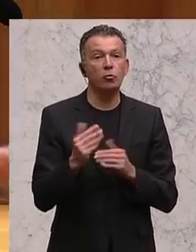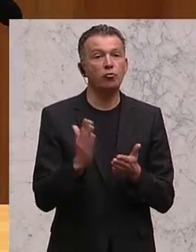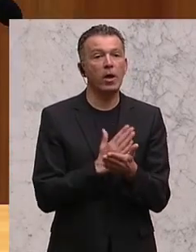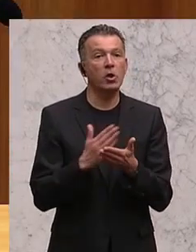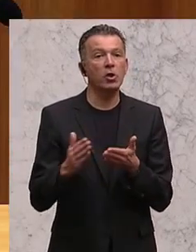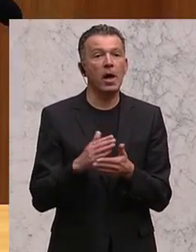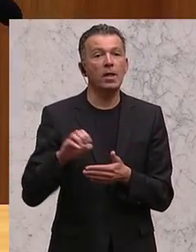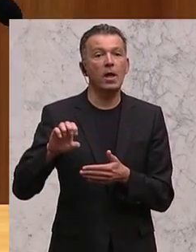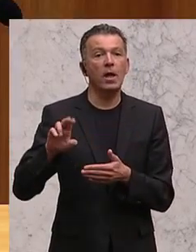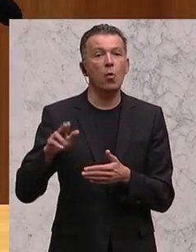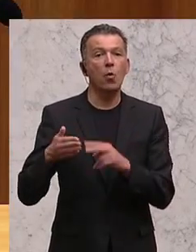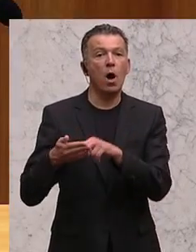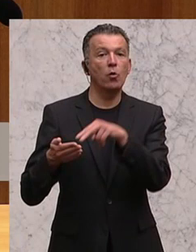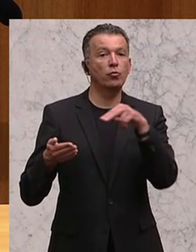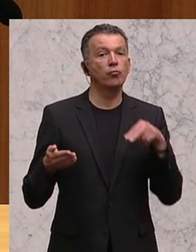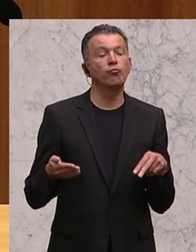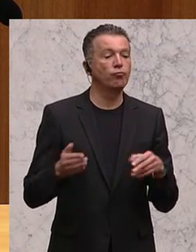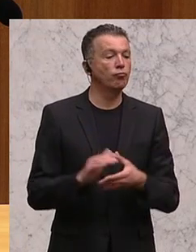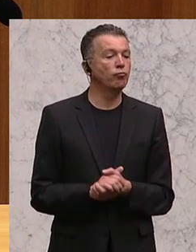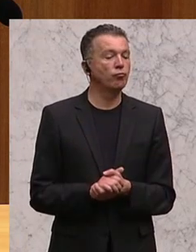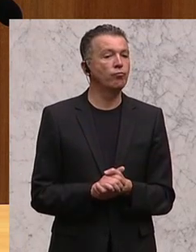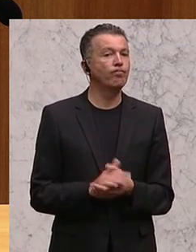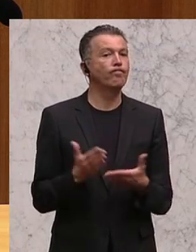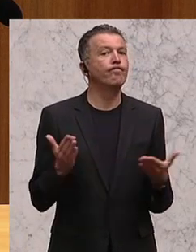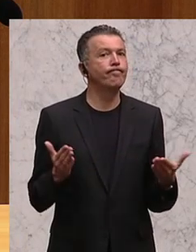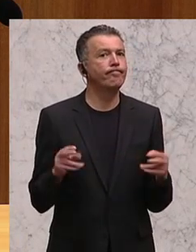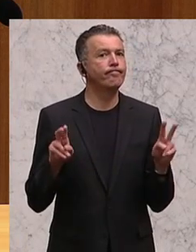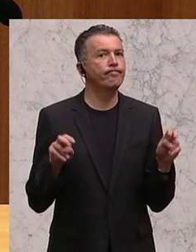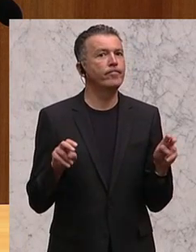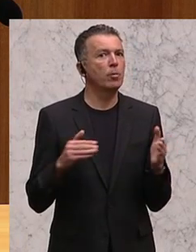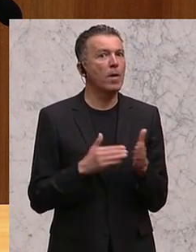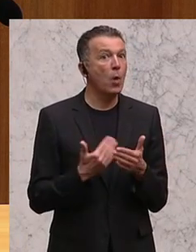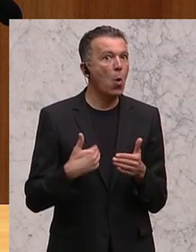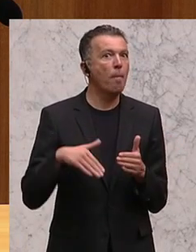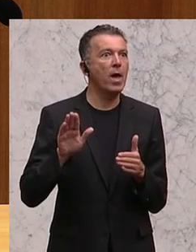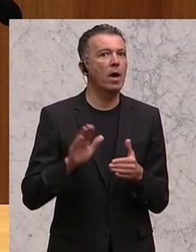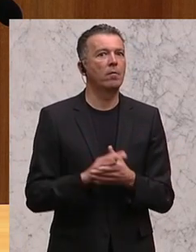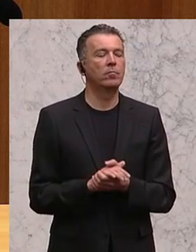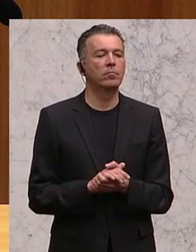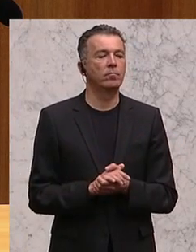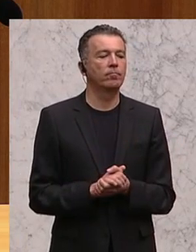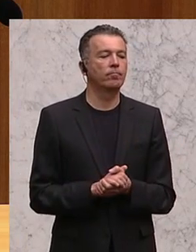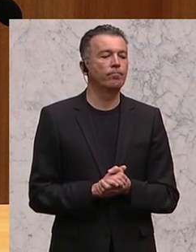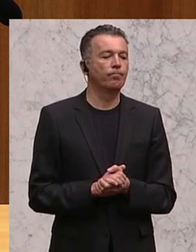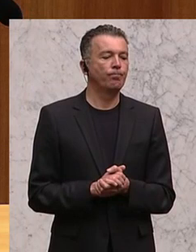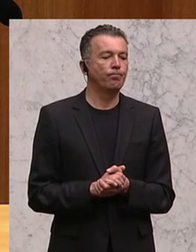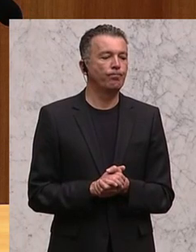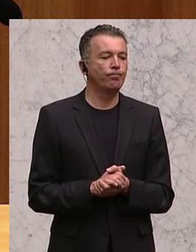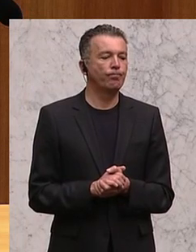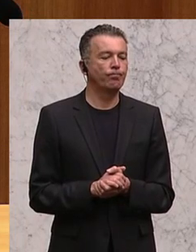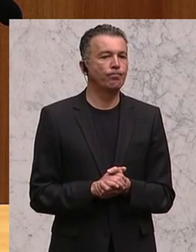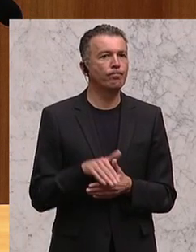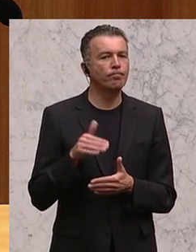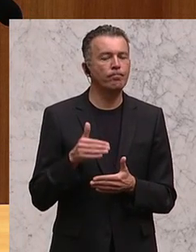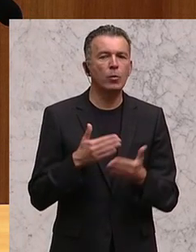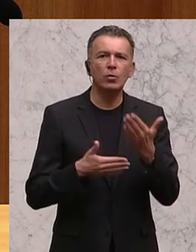Europäischen Union auszuscheiden, beschäftigt uns dieses Thema mehr denn je. Man muss